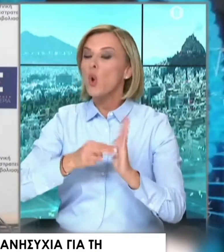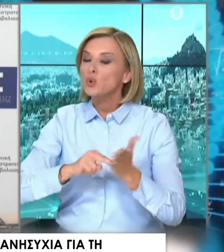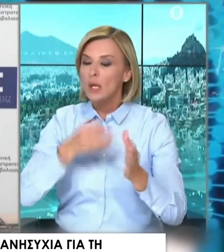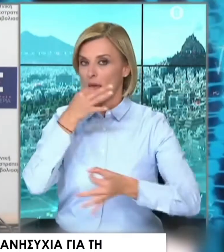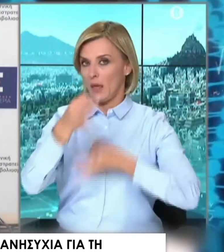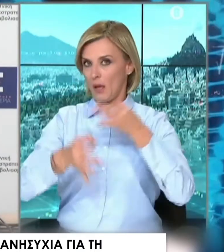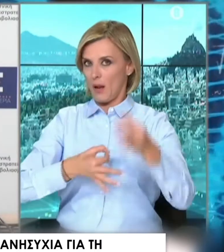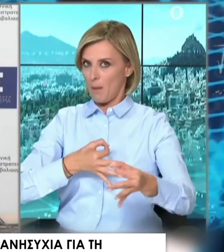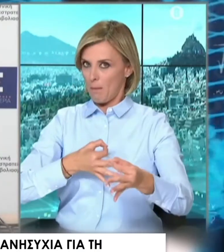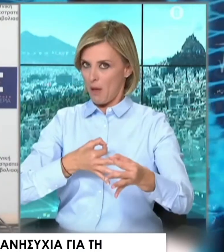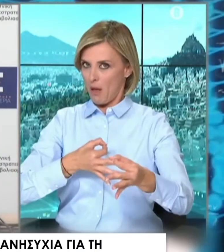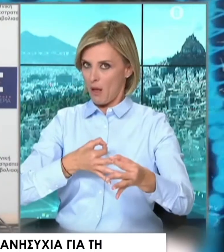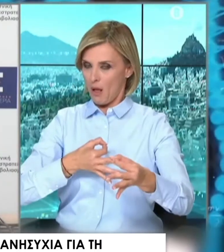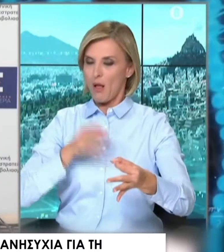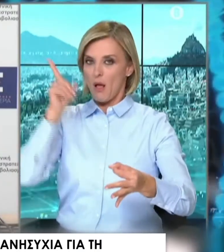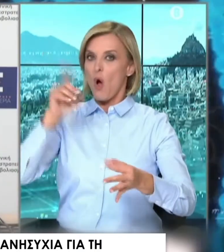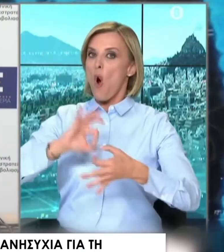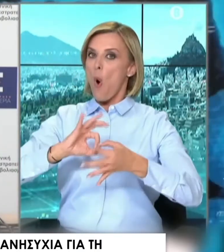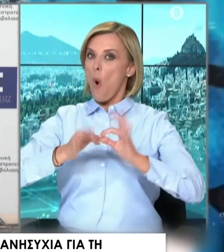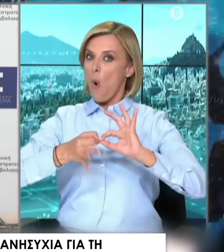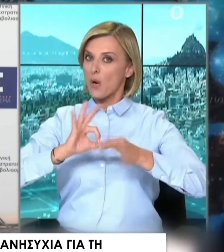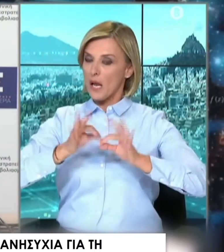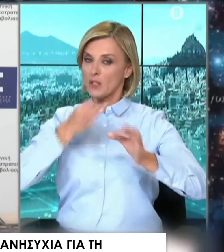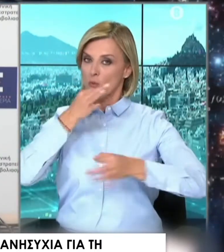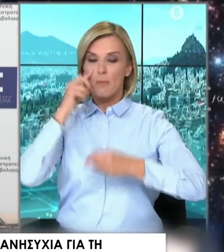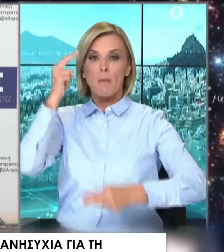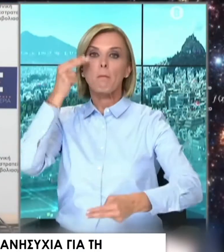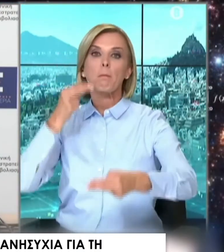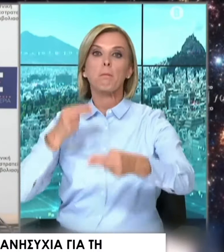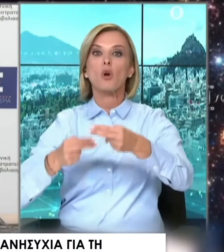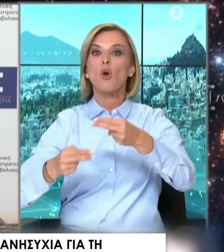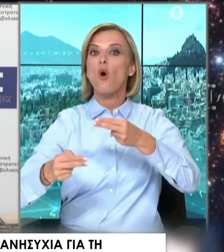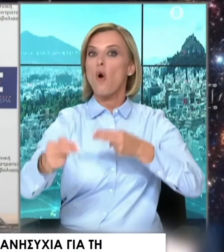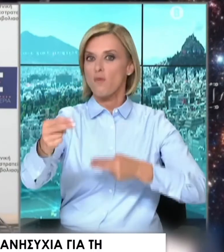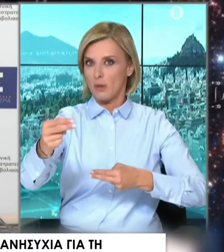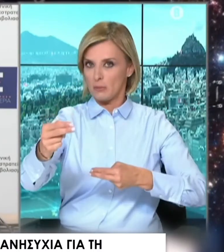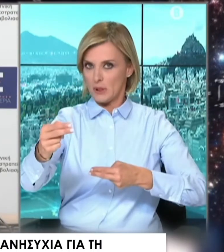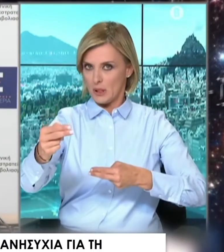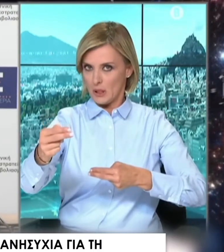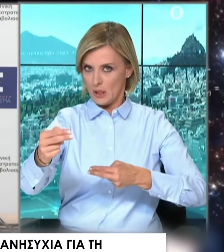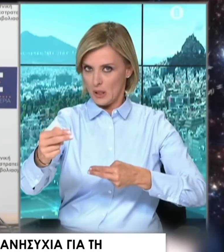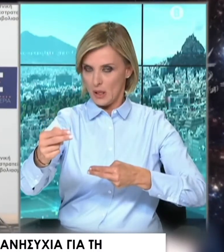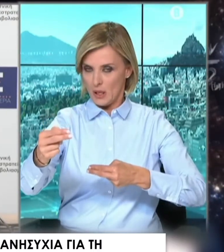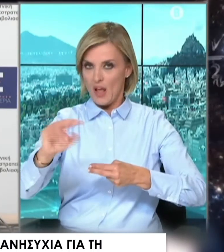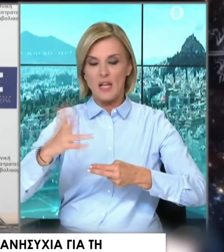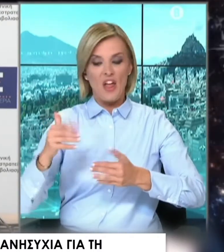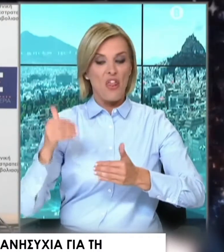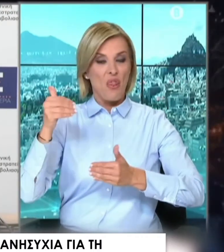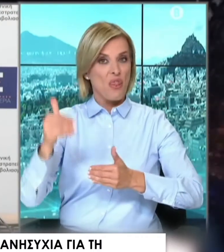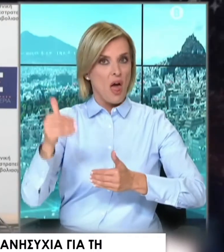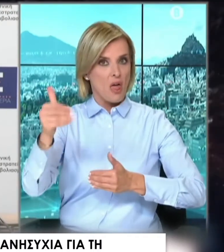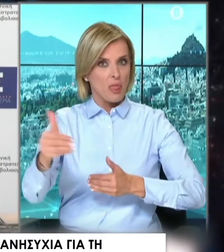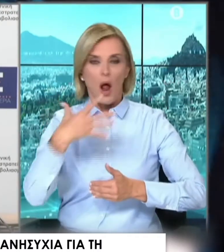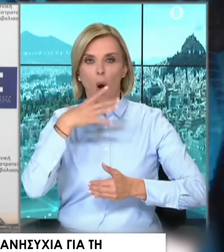δημοσίευσε τις προβλέψεις του για την πορεία της πανδημίας ανάλογα με το ρυθμό άξης των περιοριστικών μέτρων. Σύμφωνα με